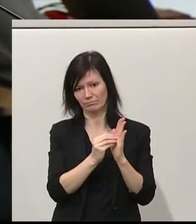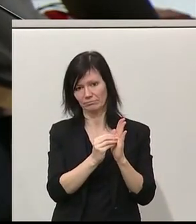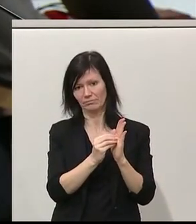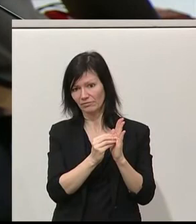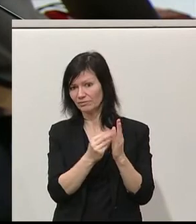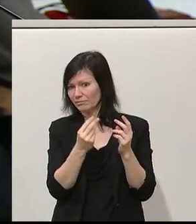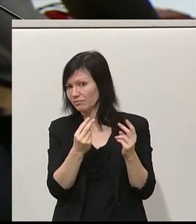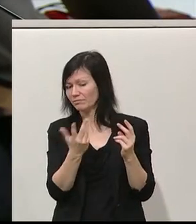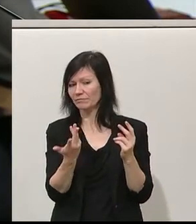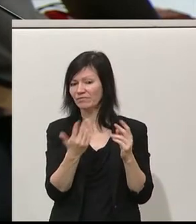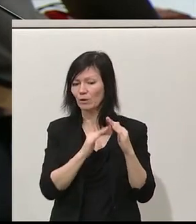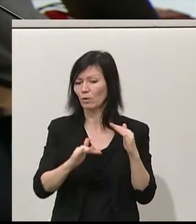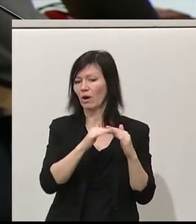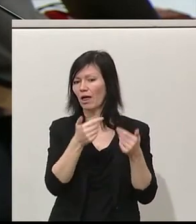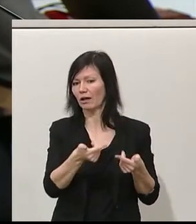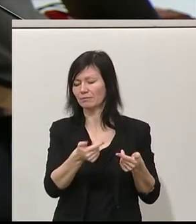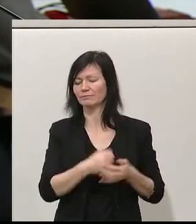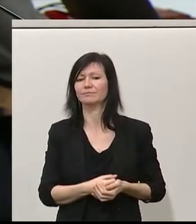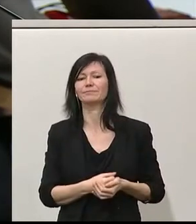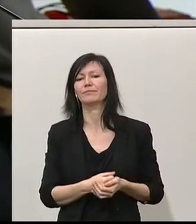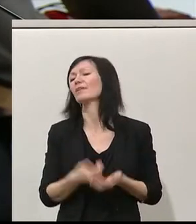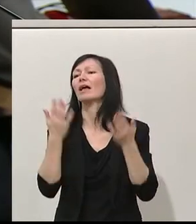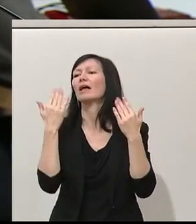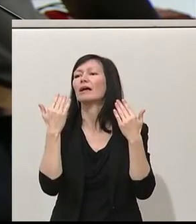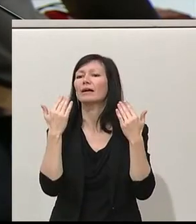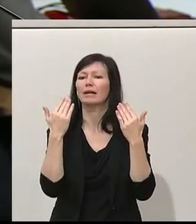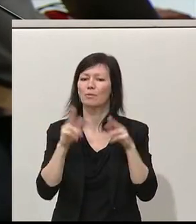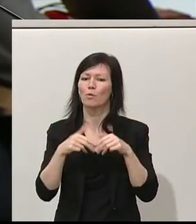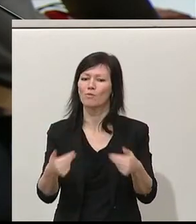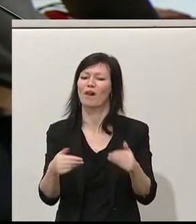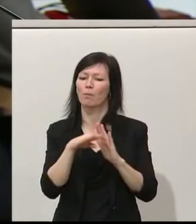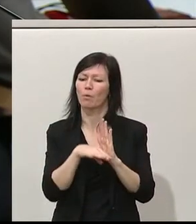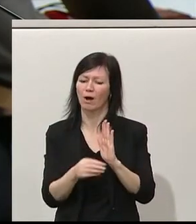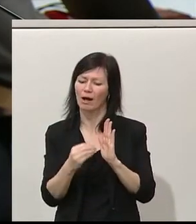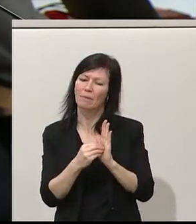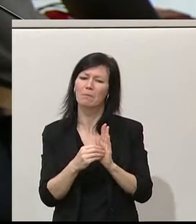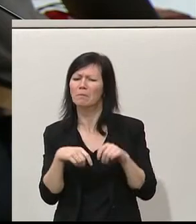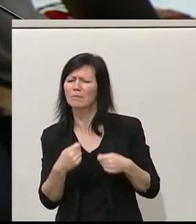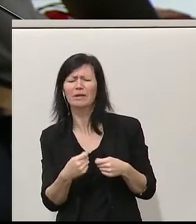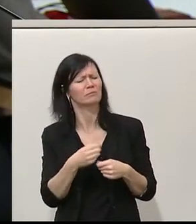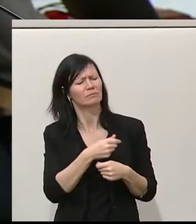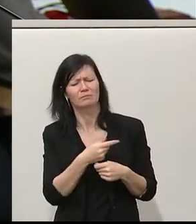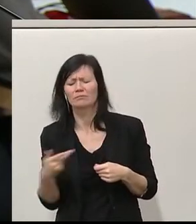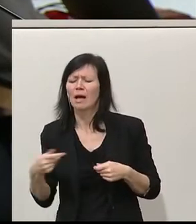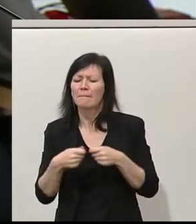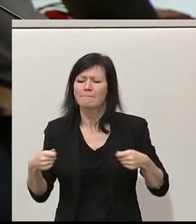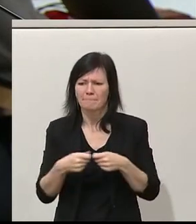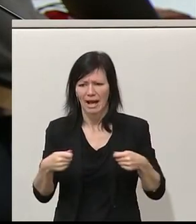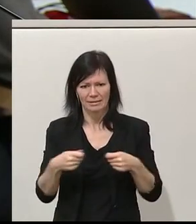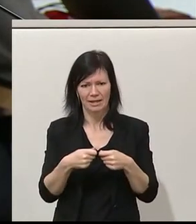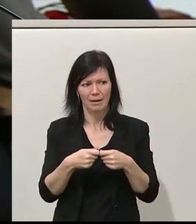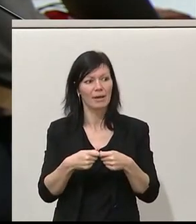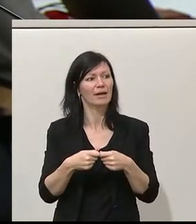Es gibt im Bereich des Klima- und Energieprogramms zahlreiche horizontale Maßnahmen, die auch unsere